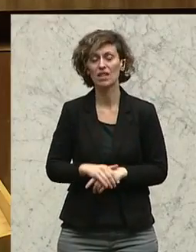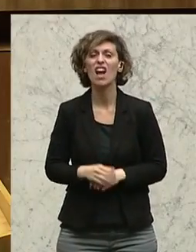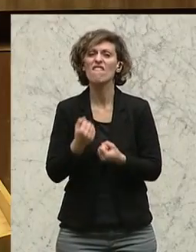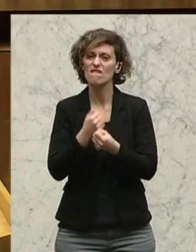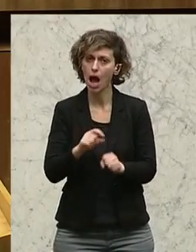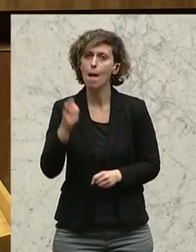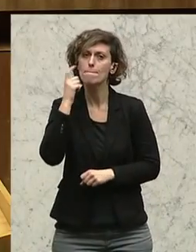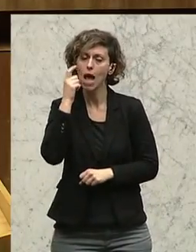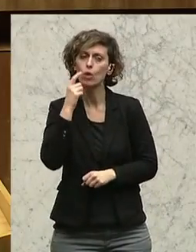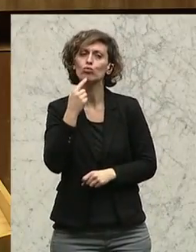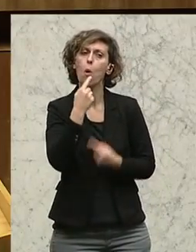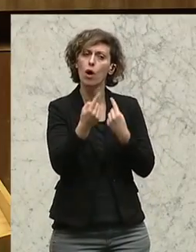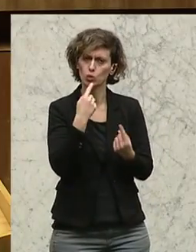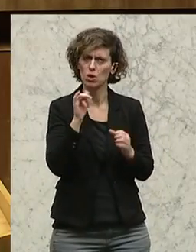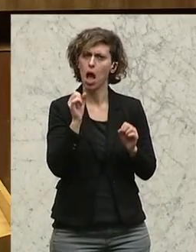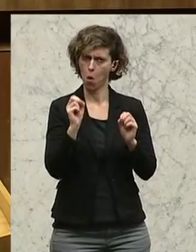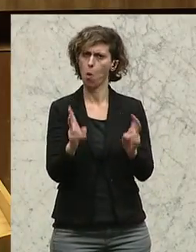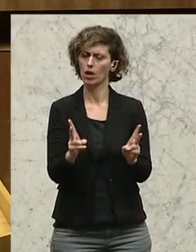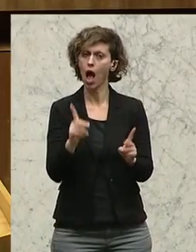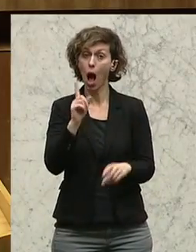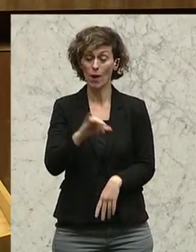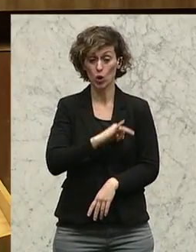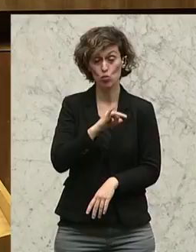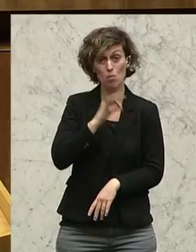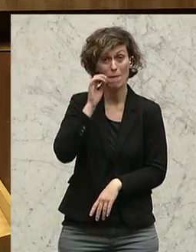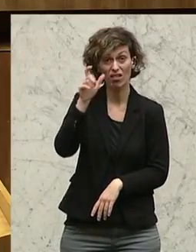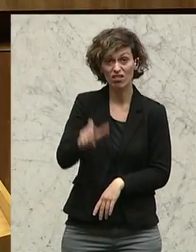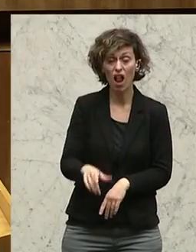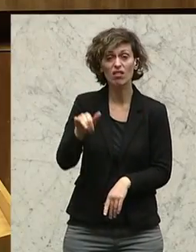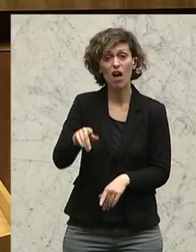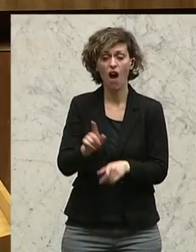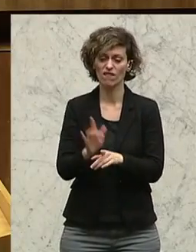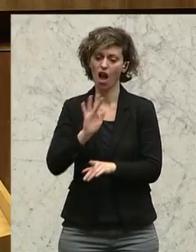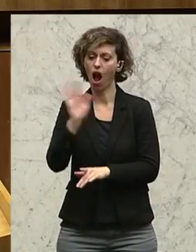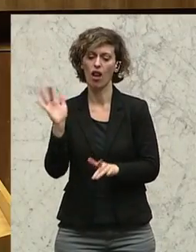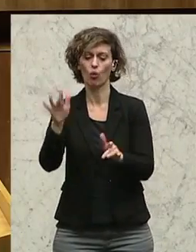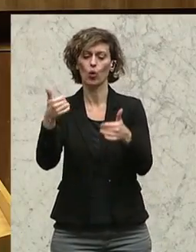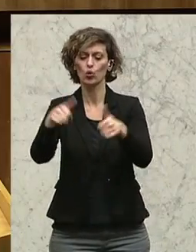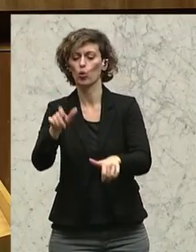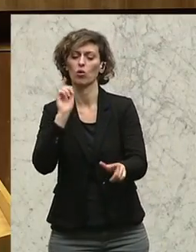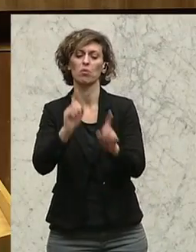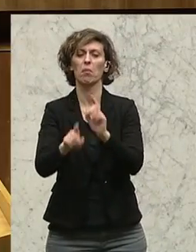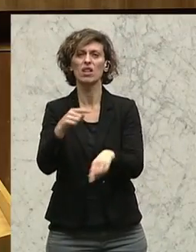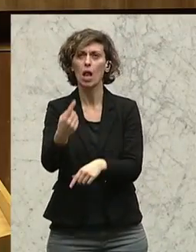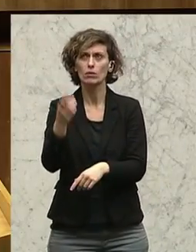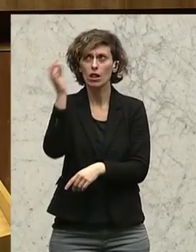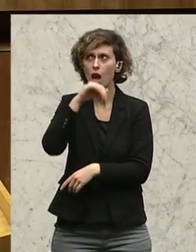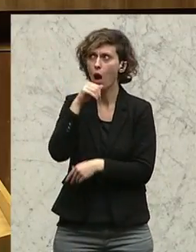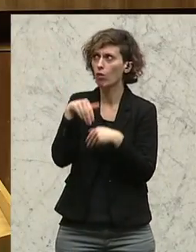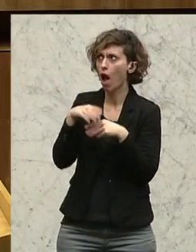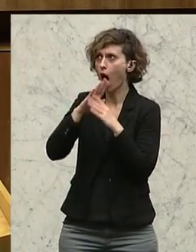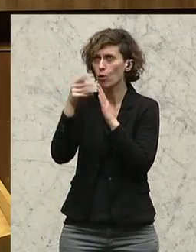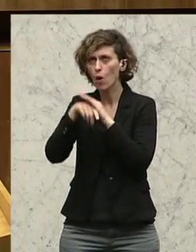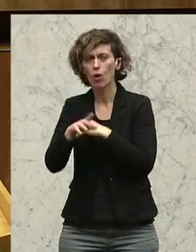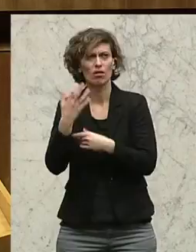freie Meinungsäußerung ist schon in Ordnung, aber wenn jetzt ein junges Mädel da komplett unter Druck gesetzt wird und sich nicht mehr aus dem Haus hat und vollkommen